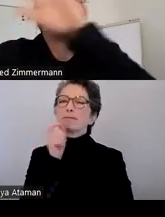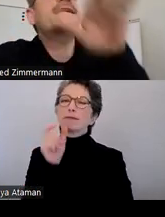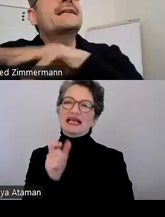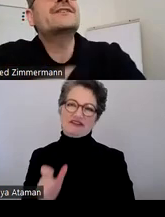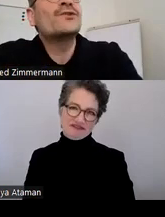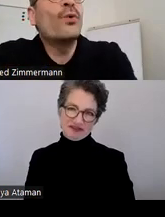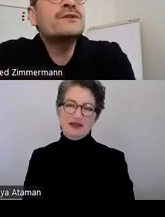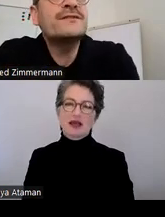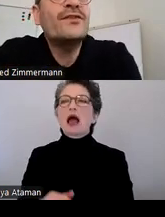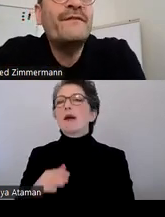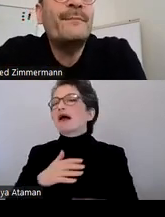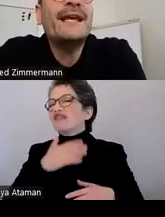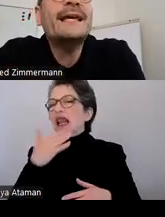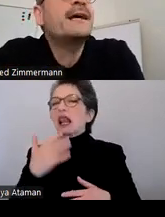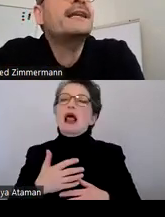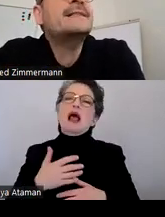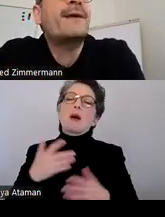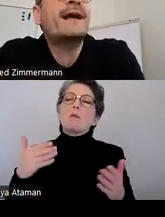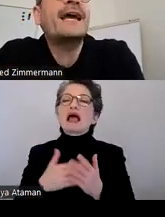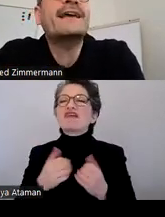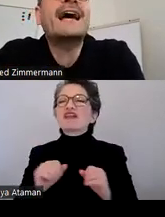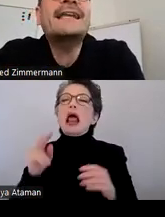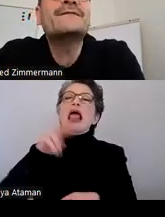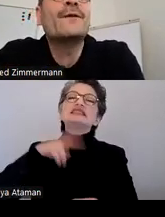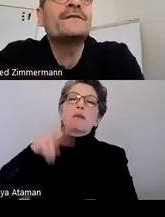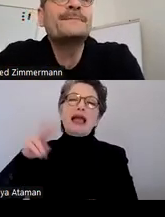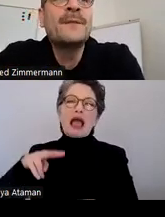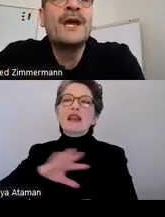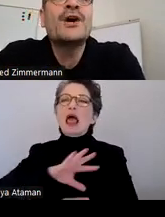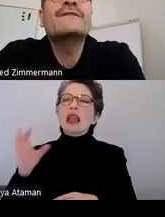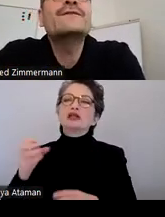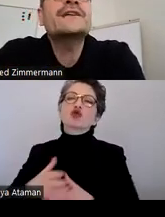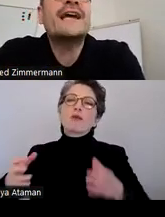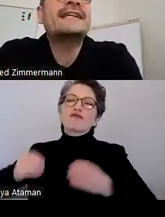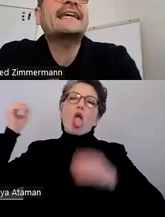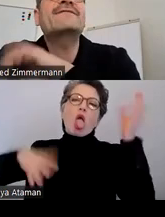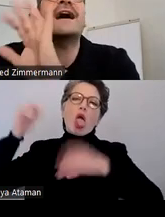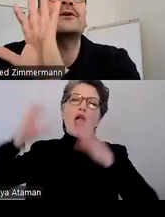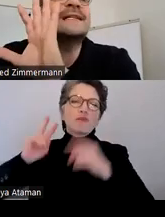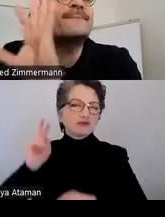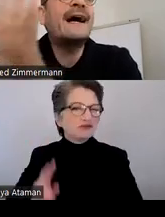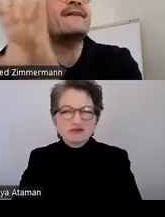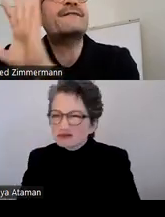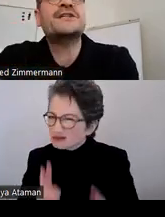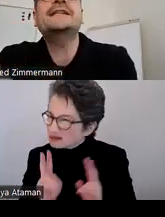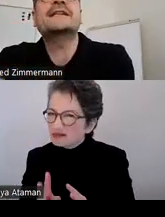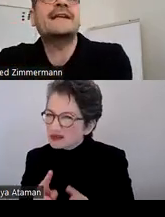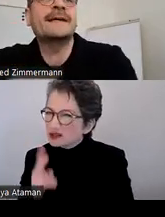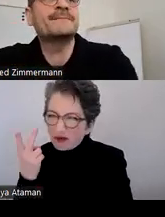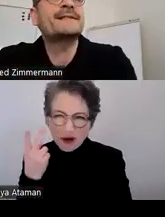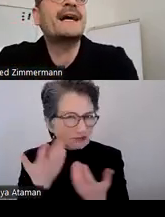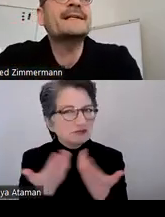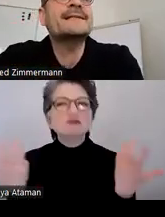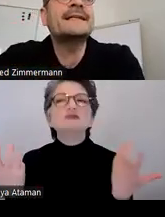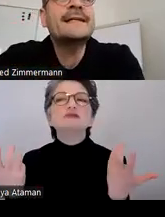Ende wird immer alles in den großen Topf Lesbarkeit reingeworfen und in Wirklichkeit reden wir aber über zwei verschiedene